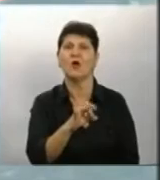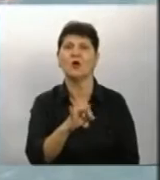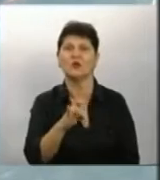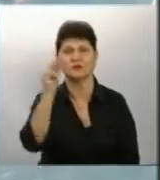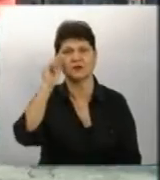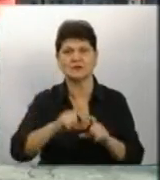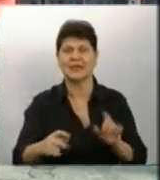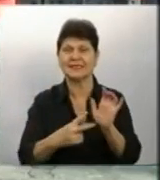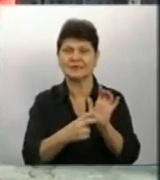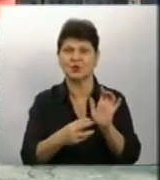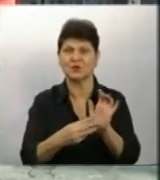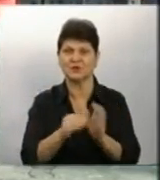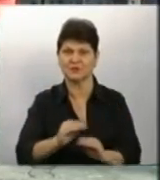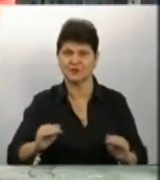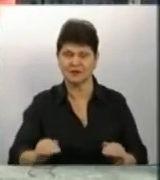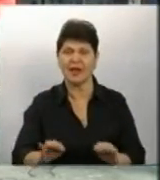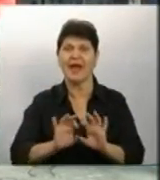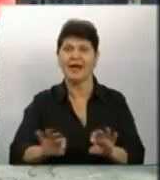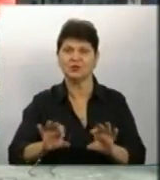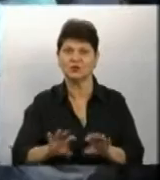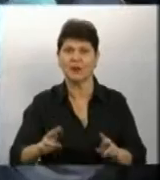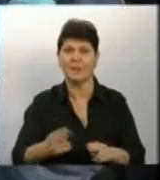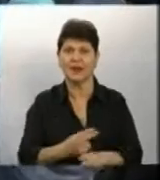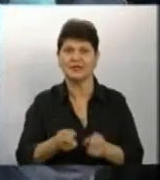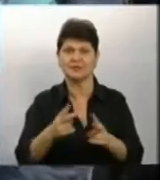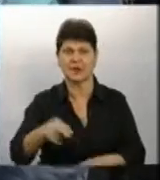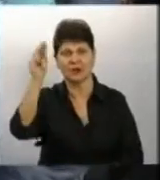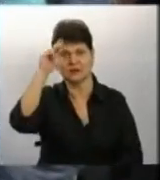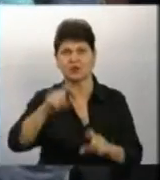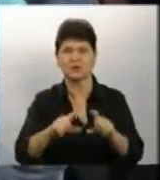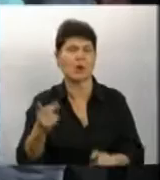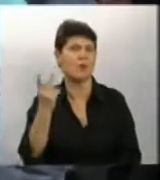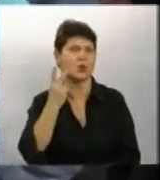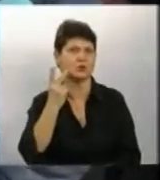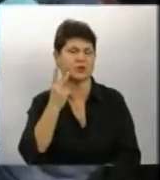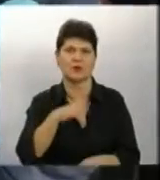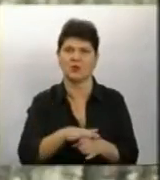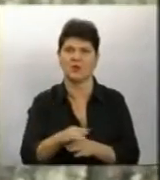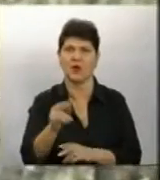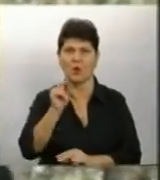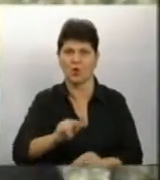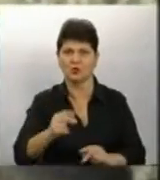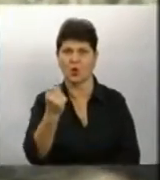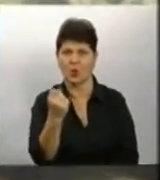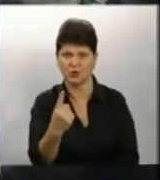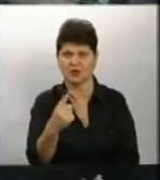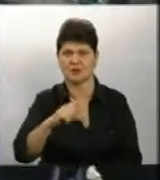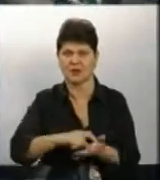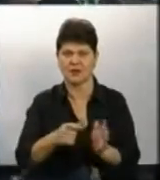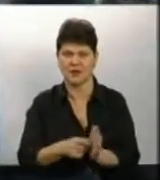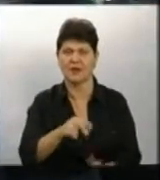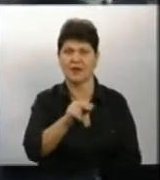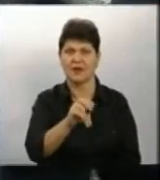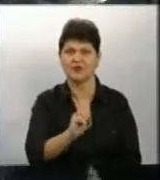708 дітей Інструктажі з пожежної безпеки в навчальному закладі проводять постійно Каже учень 11 класу Кирило Чекіт Вони